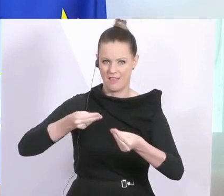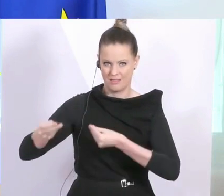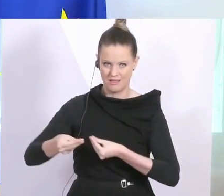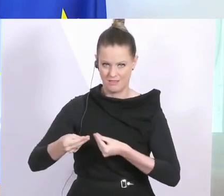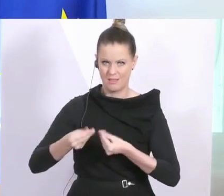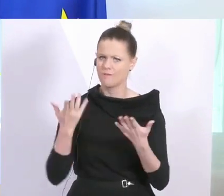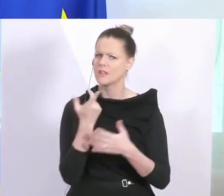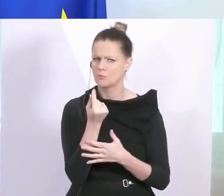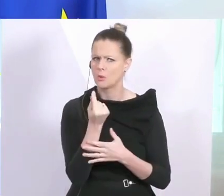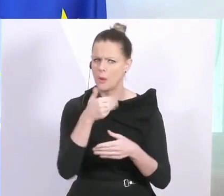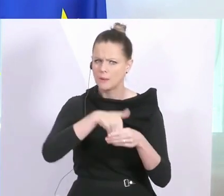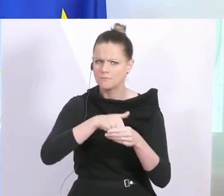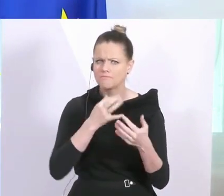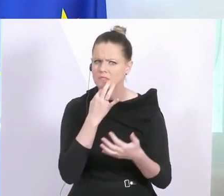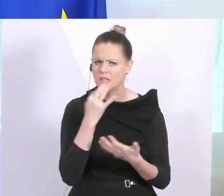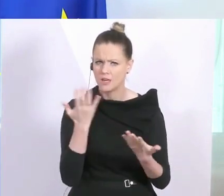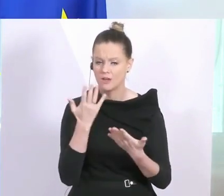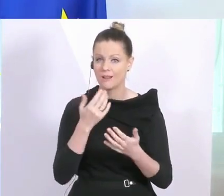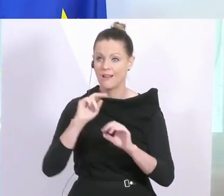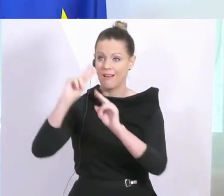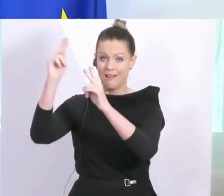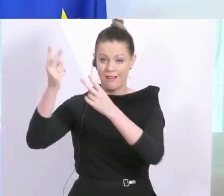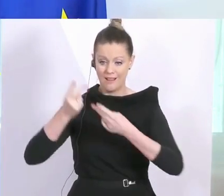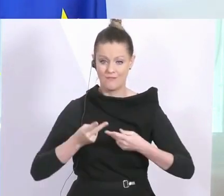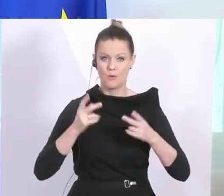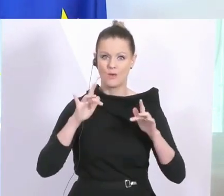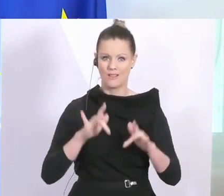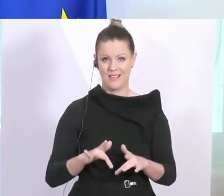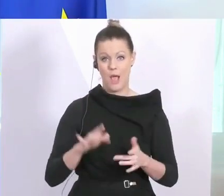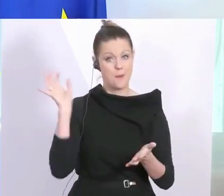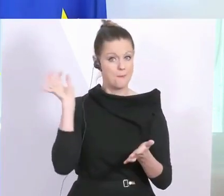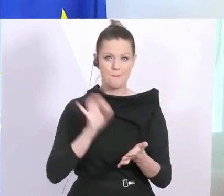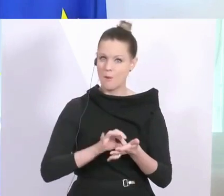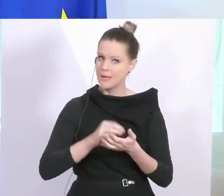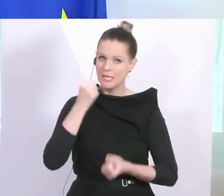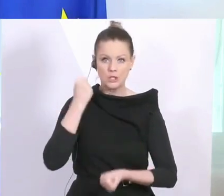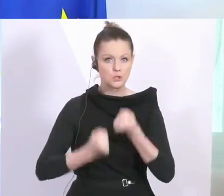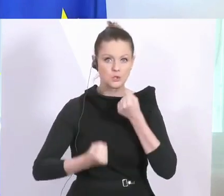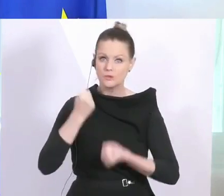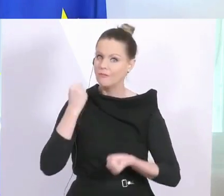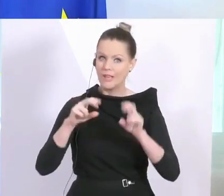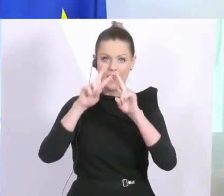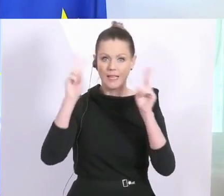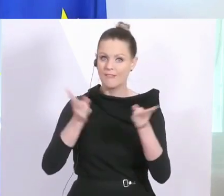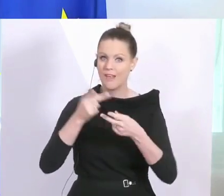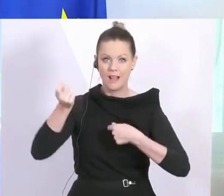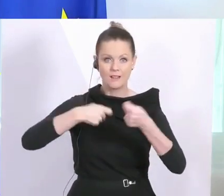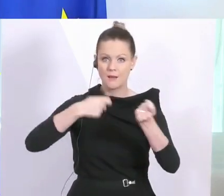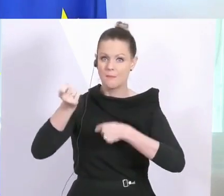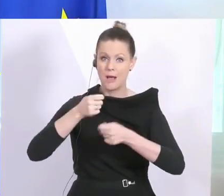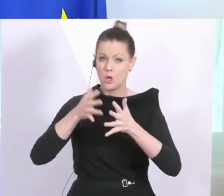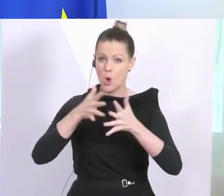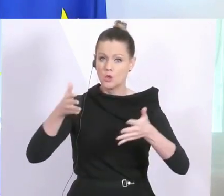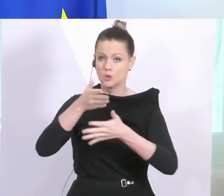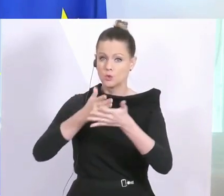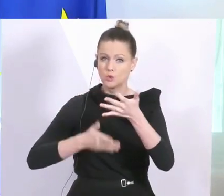dass sobald die Lieferungen eingetroffen sind, und es ist leider derzeit schwierig, das am Weltmarkt in großen Stückzahlen bestellen